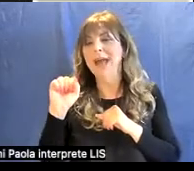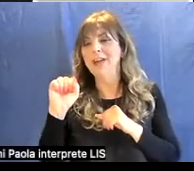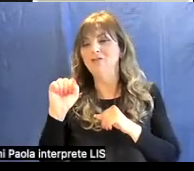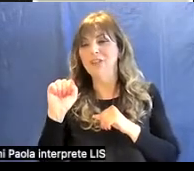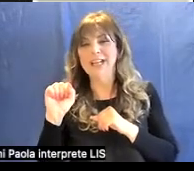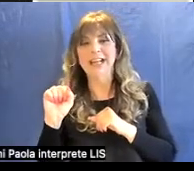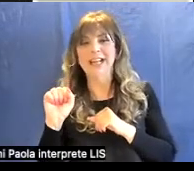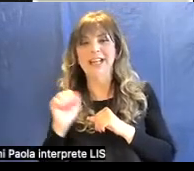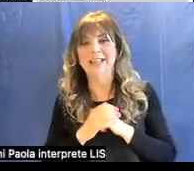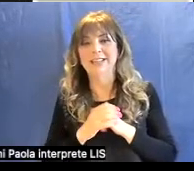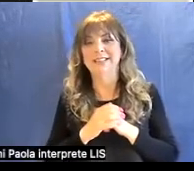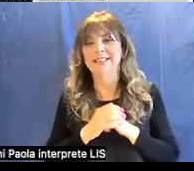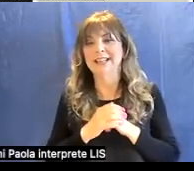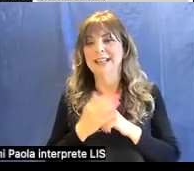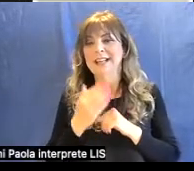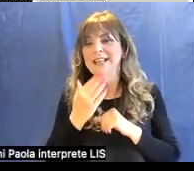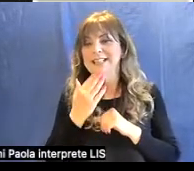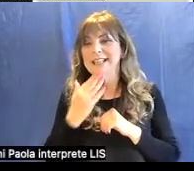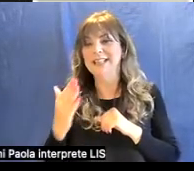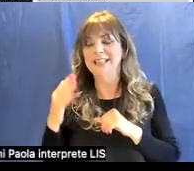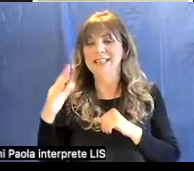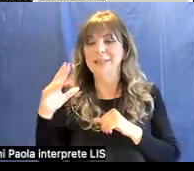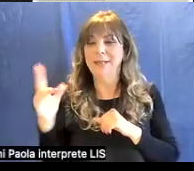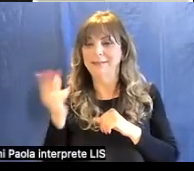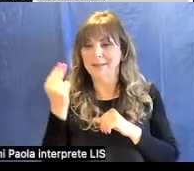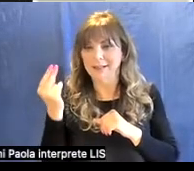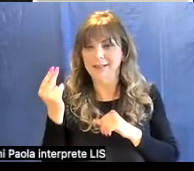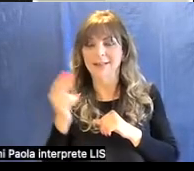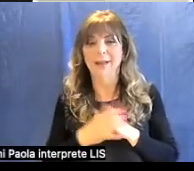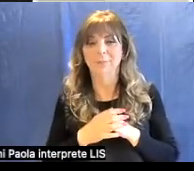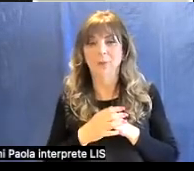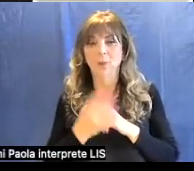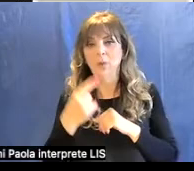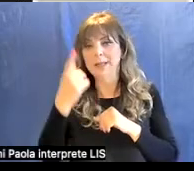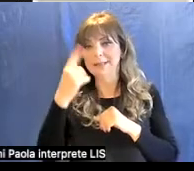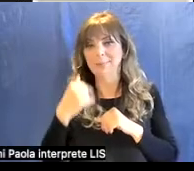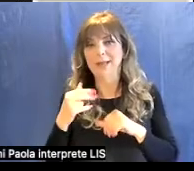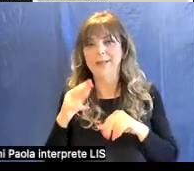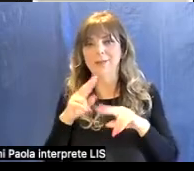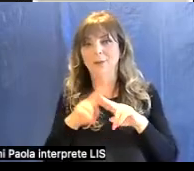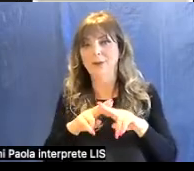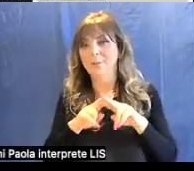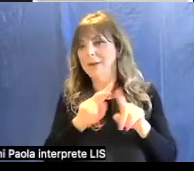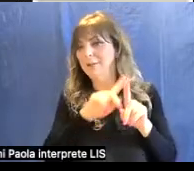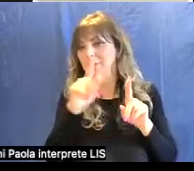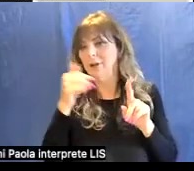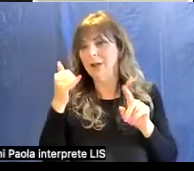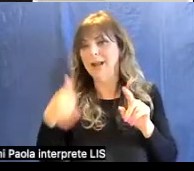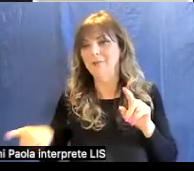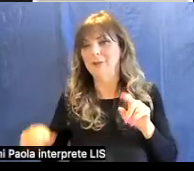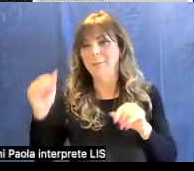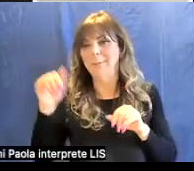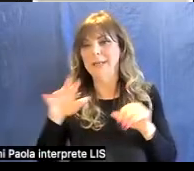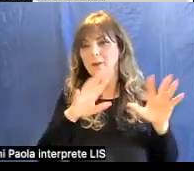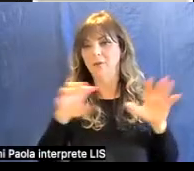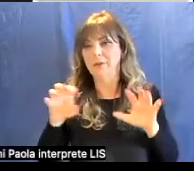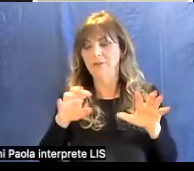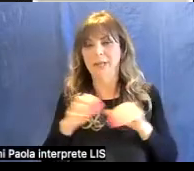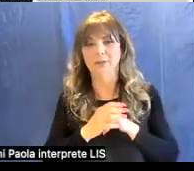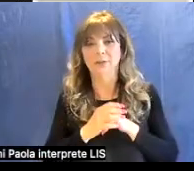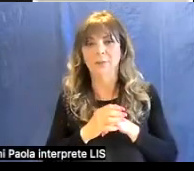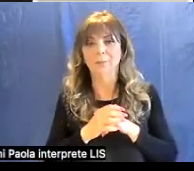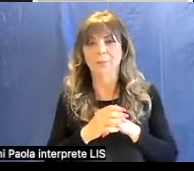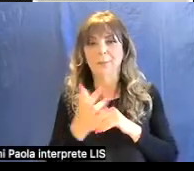Quindi un aspetto che rimarrà fino a fine Novecento, questo dell'educazione.